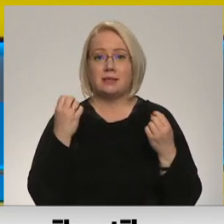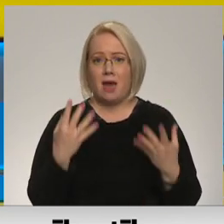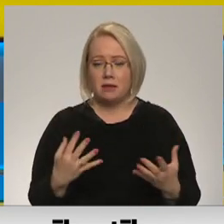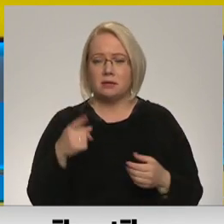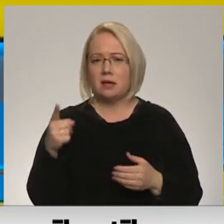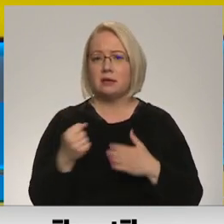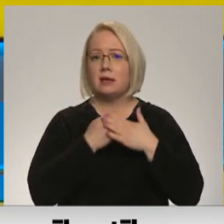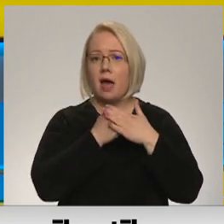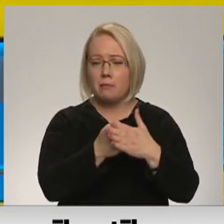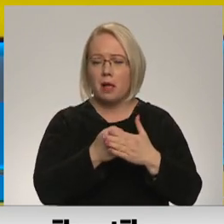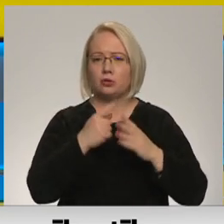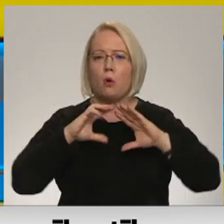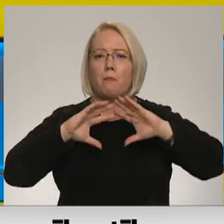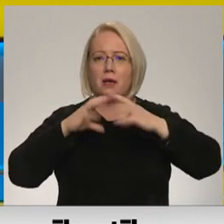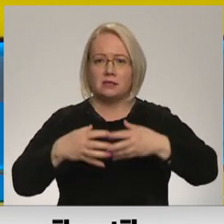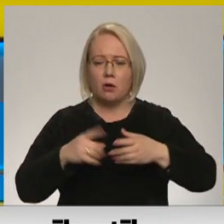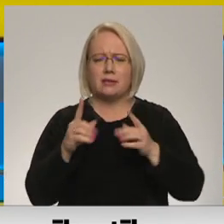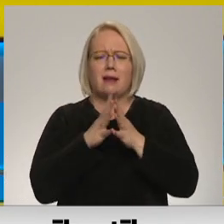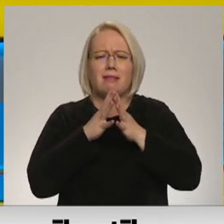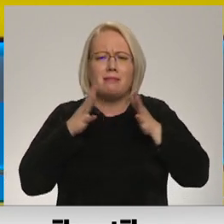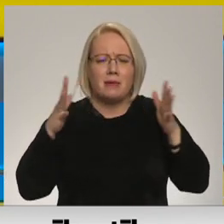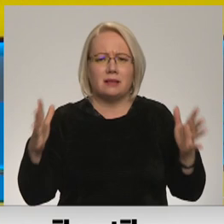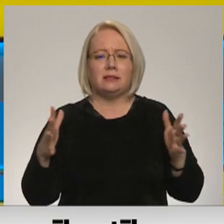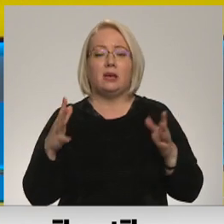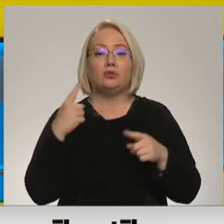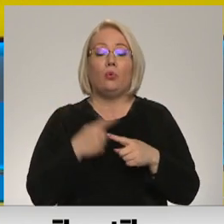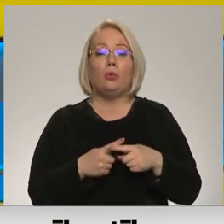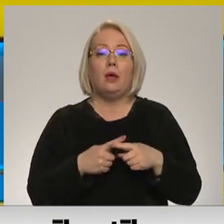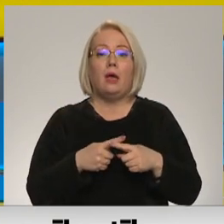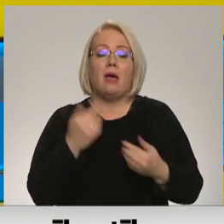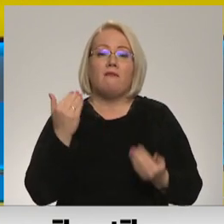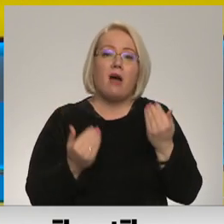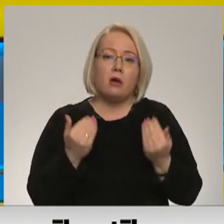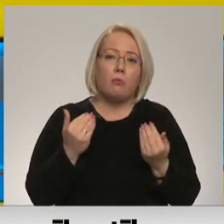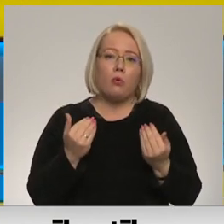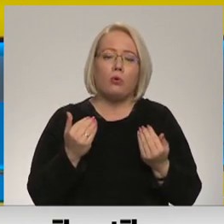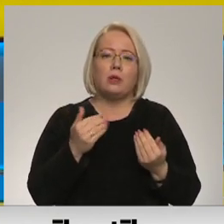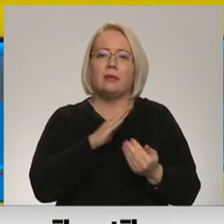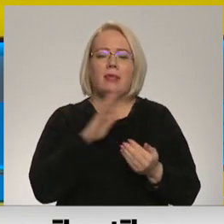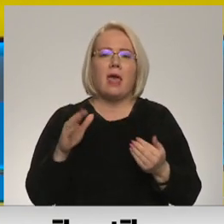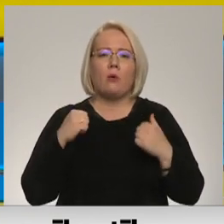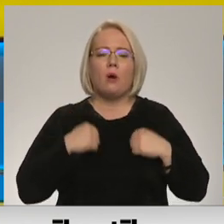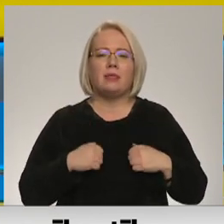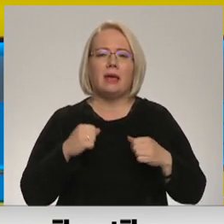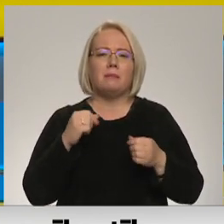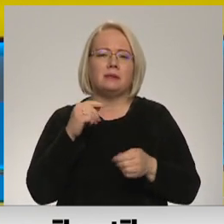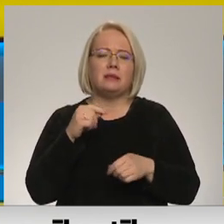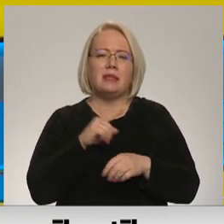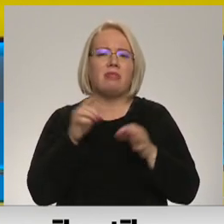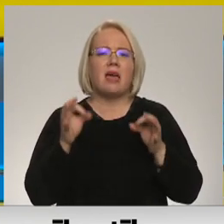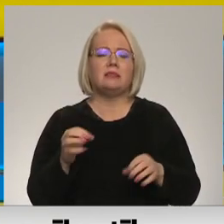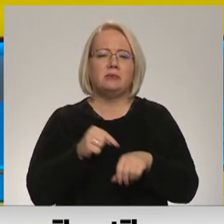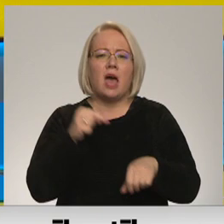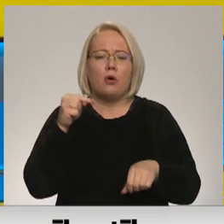atbalsts no pasaules ir liels milzīgs, un tā varbūt nedaudz netaisnības sajūta ir mazinājusies, kopumā